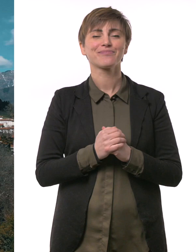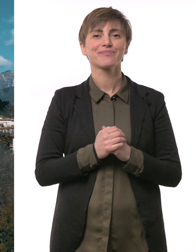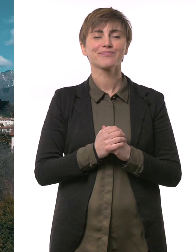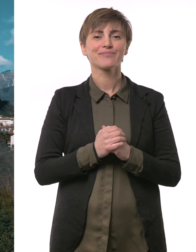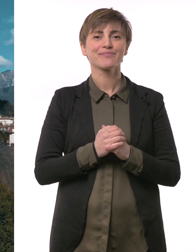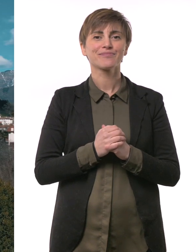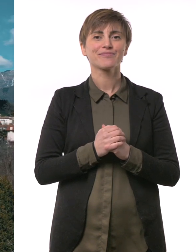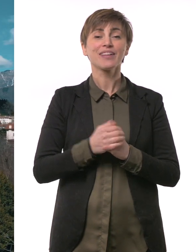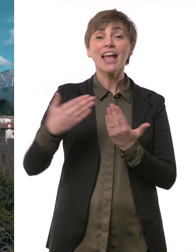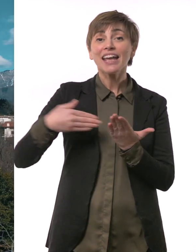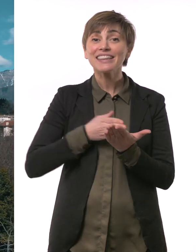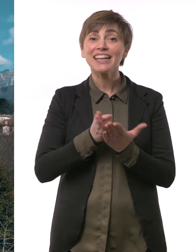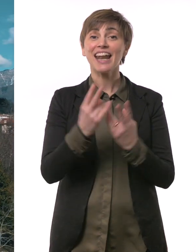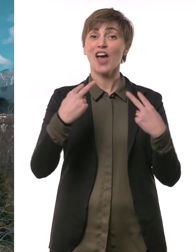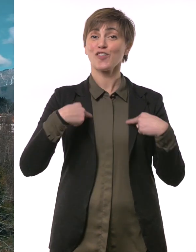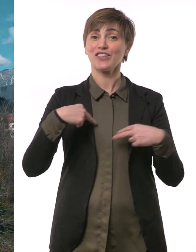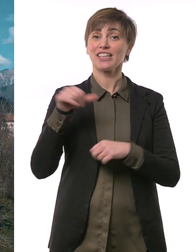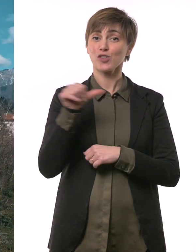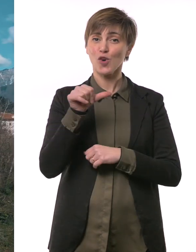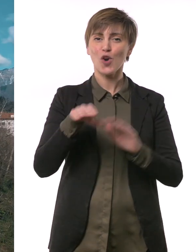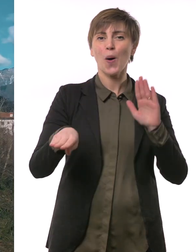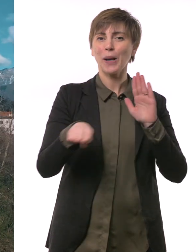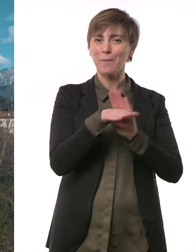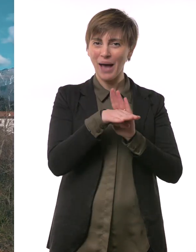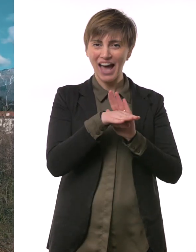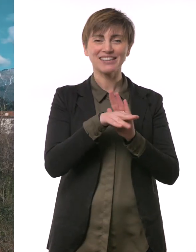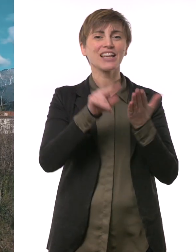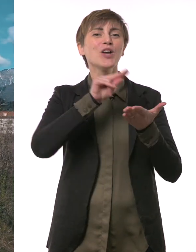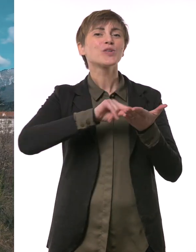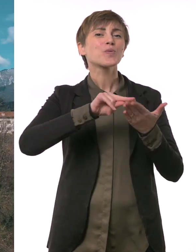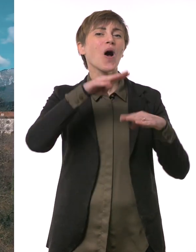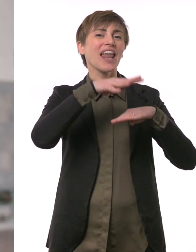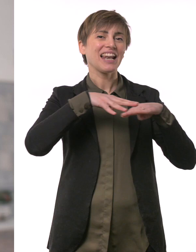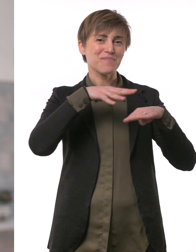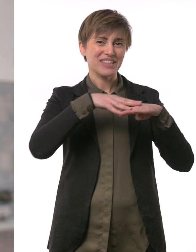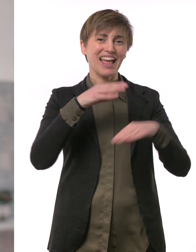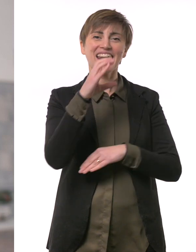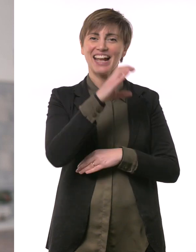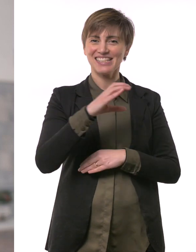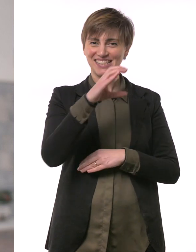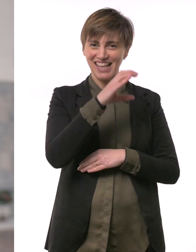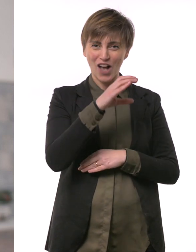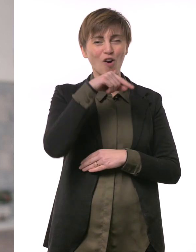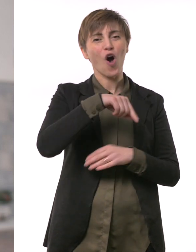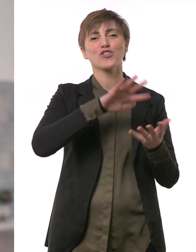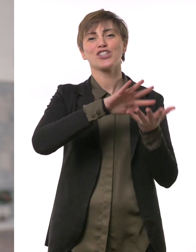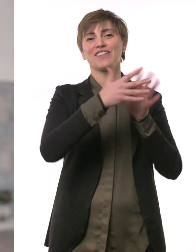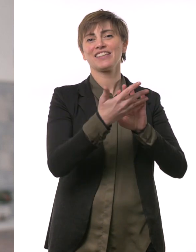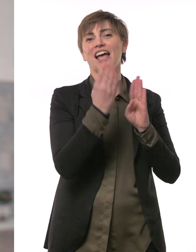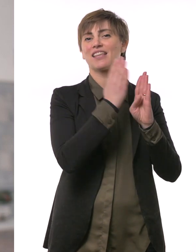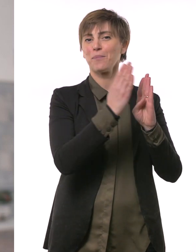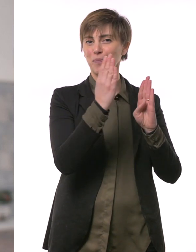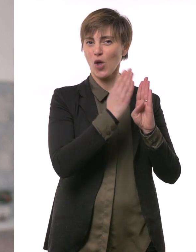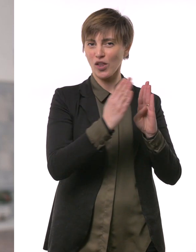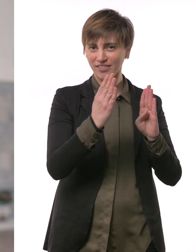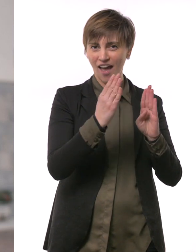L'itinerario sgorloniano parte dalle case elementari di Cassacco in cui nacque oggi biblioteca e poi